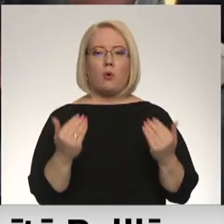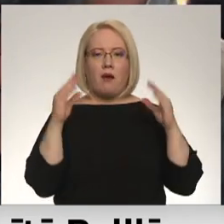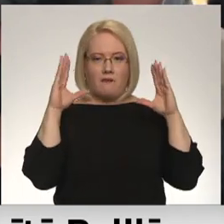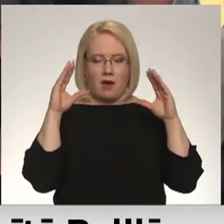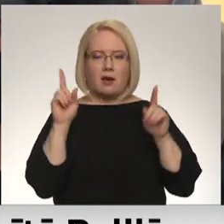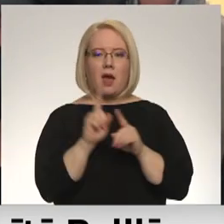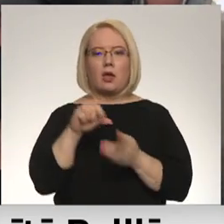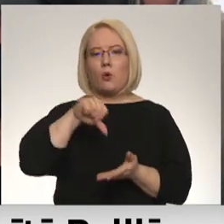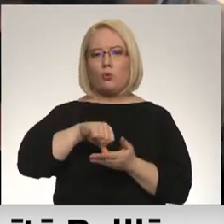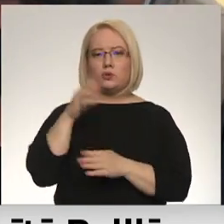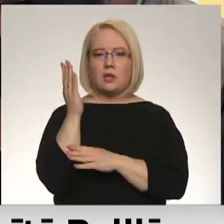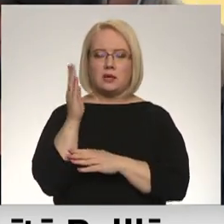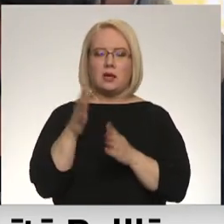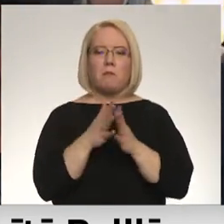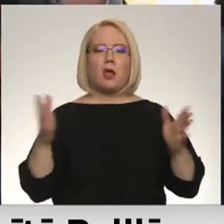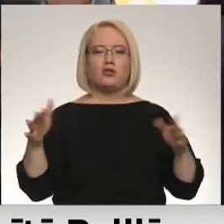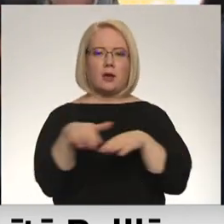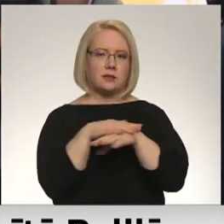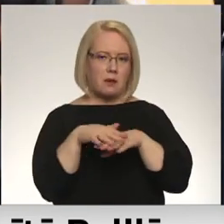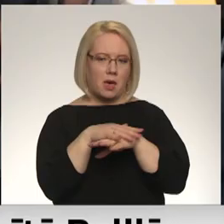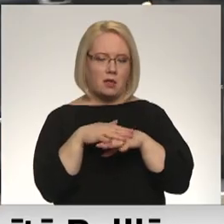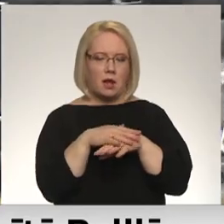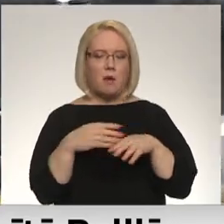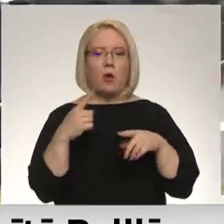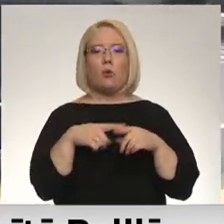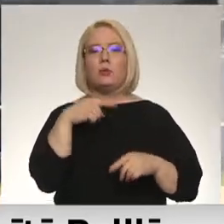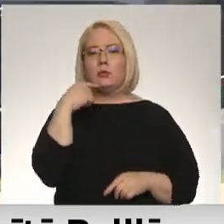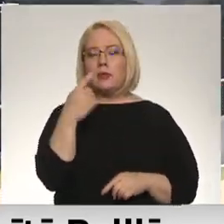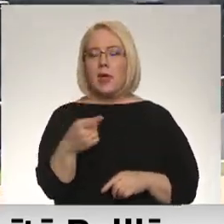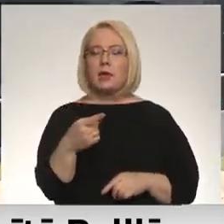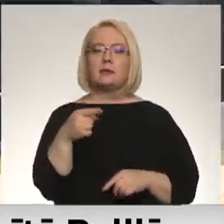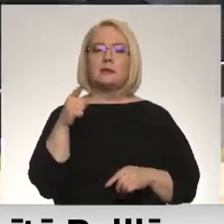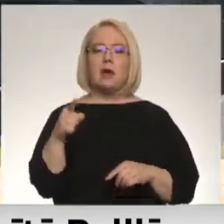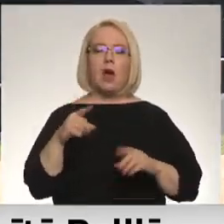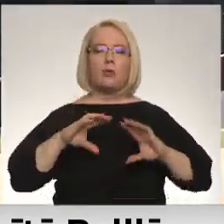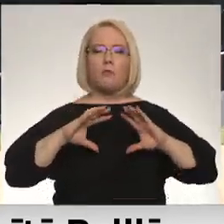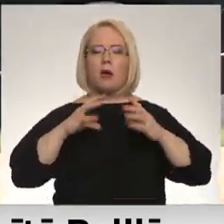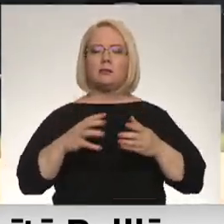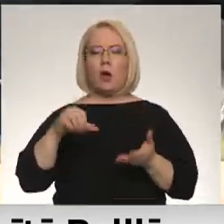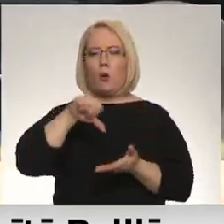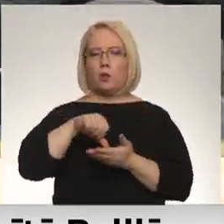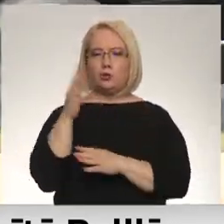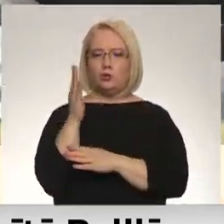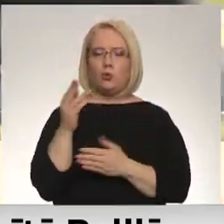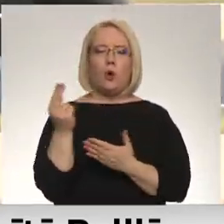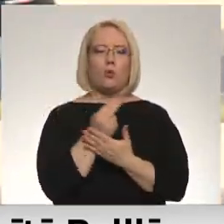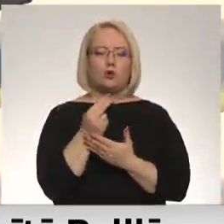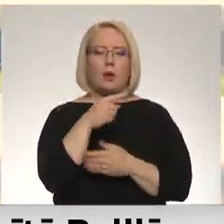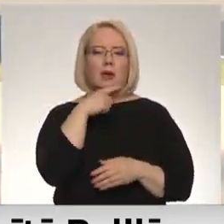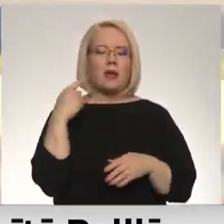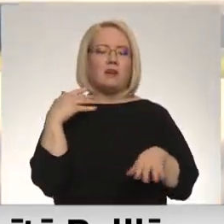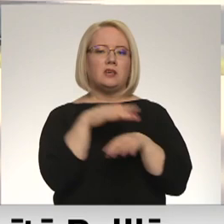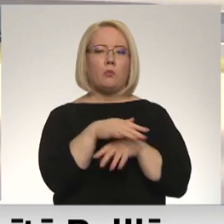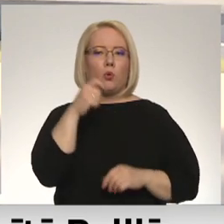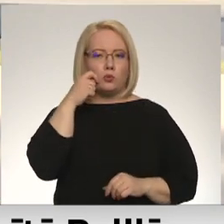viņš uzstāsies plašākai sabiedrībai un teiks tādu globālu uzrunu par to, ko nozīmē Krievijas iebrukums